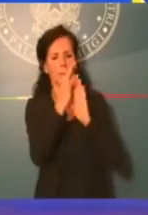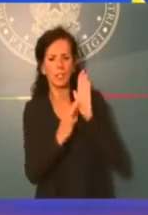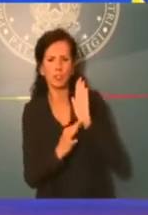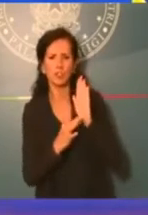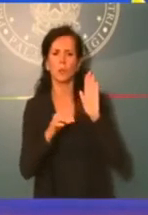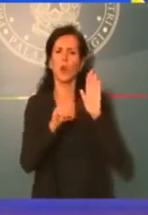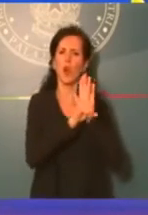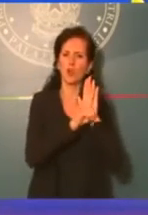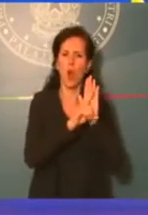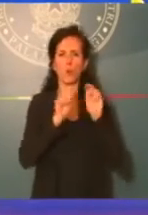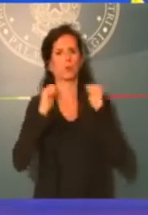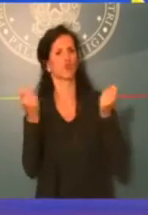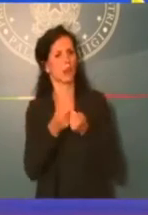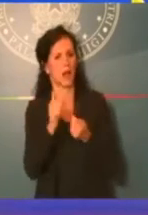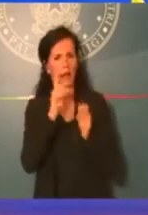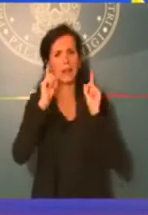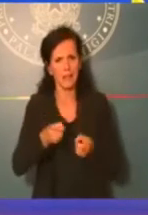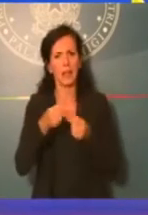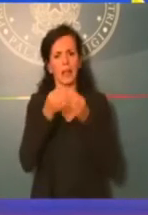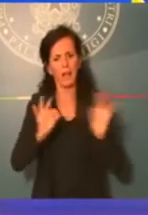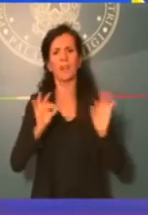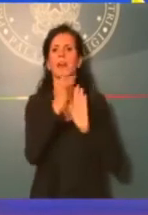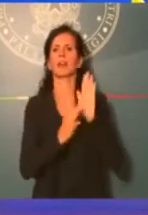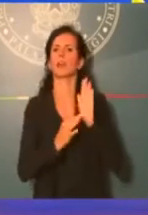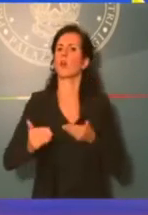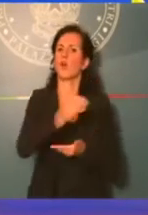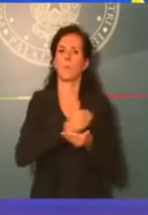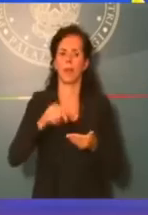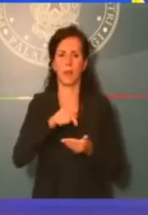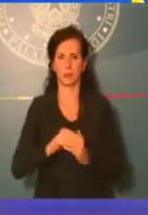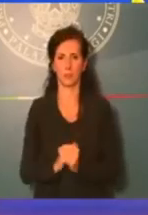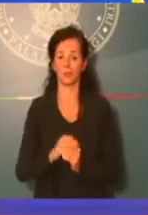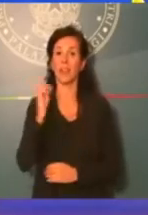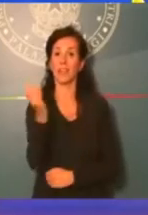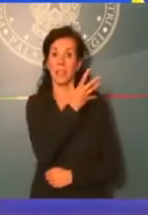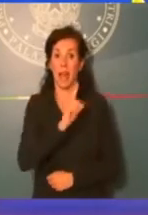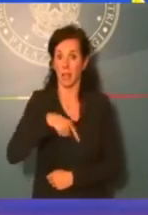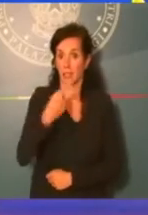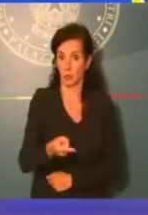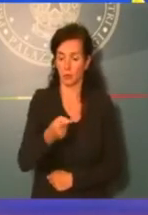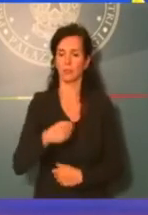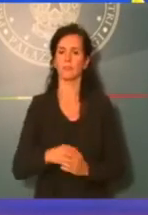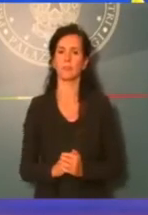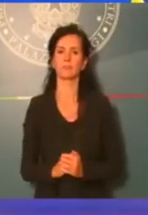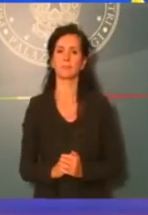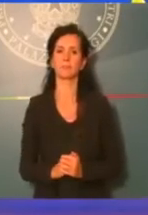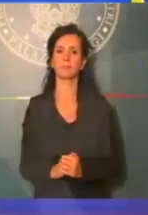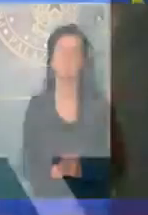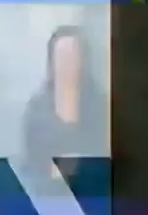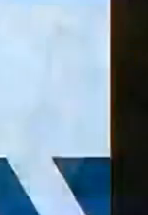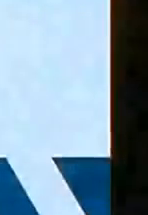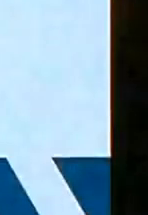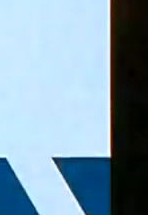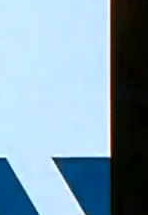generali. Ancora, la slide successiva ci fa capire che d'ora in